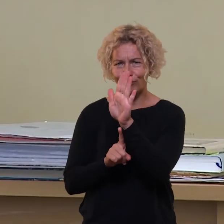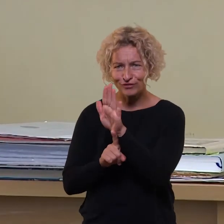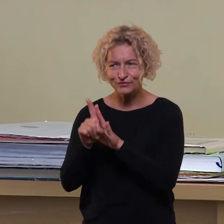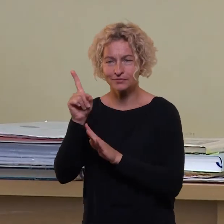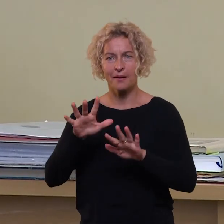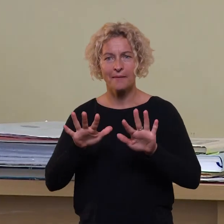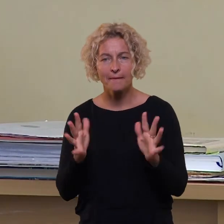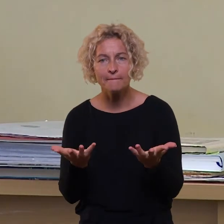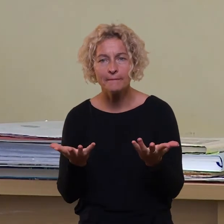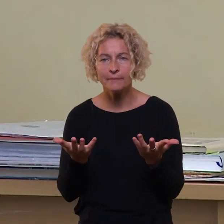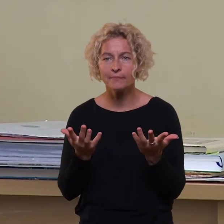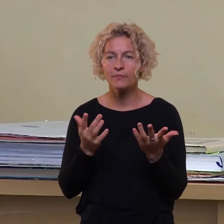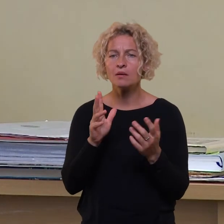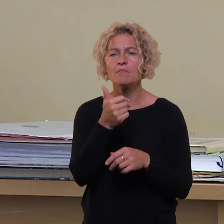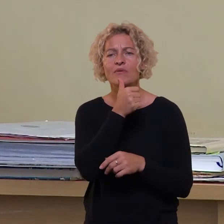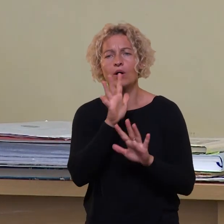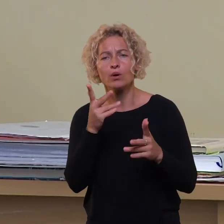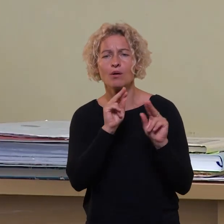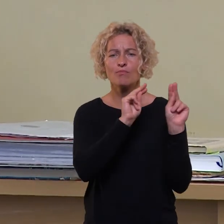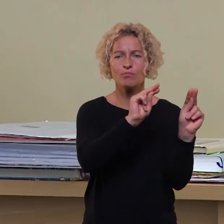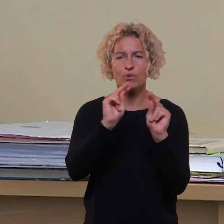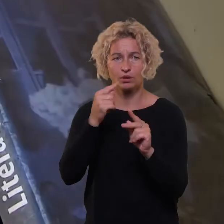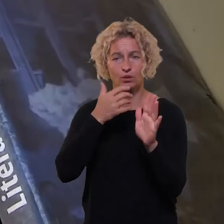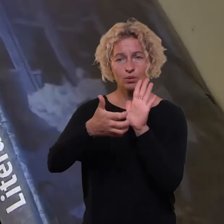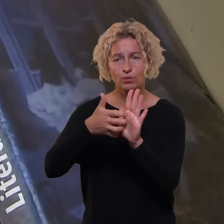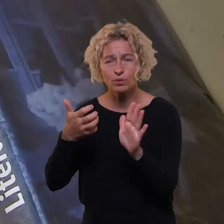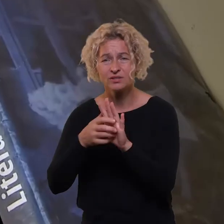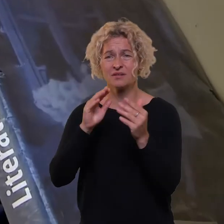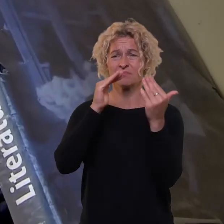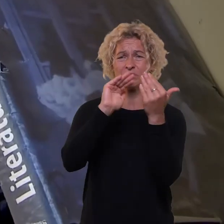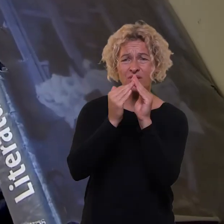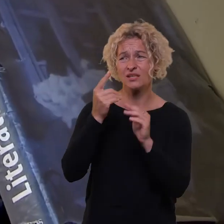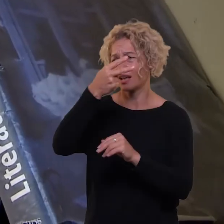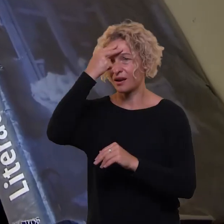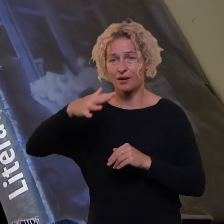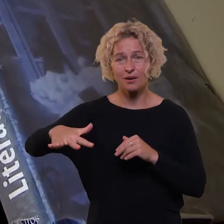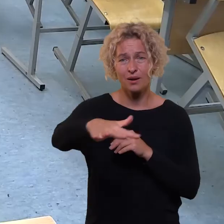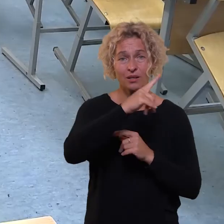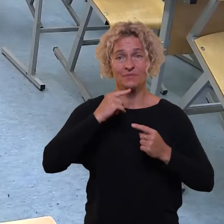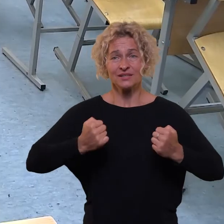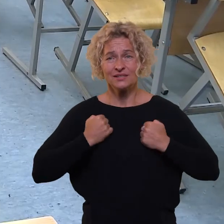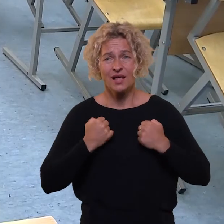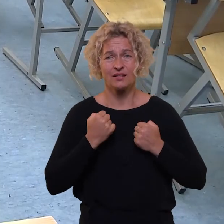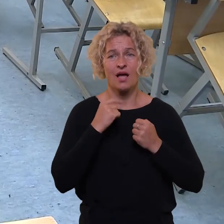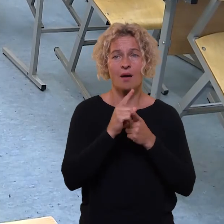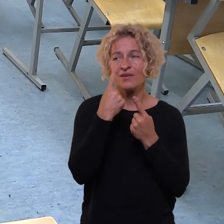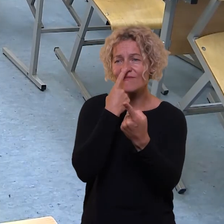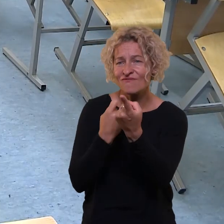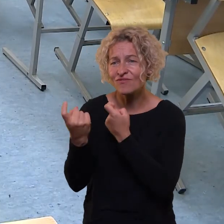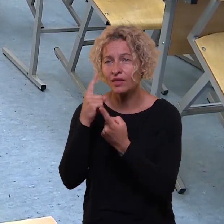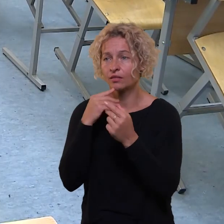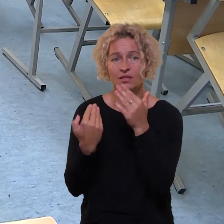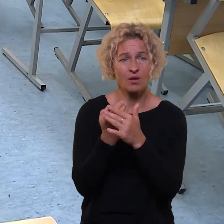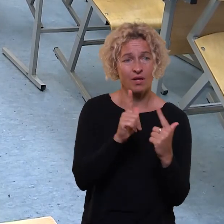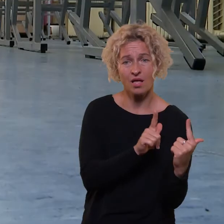pradės neturėdomos tam tikrų privalomų dalykų mokytojų. Nors ir miestas ir visa šalis tengiasi, kuo labiau priviliuoti pedagogos